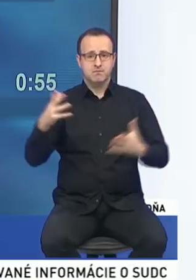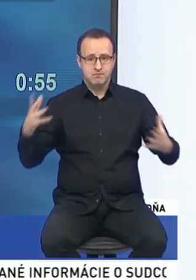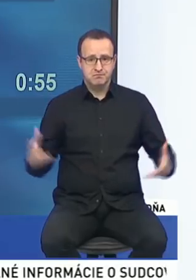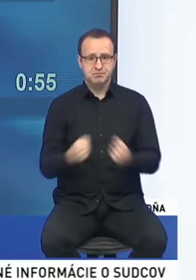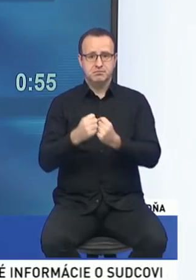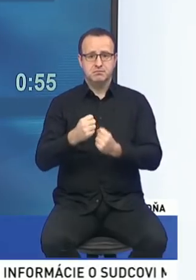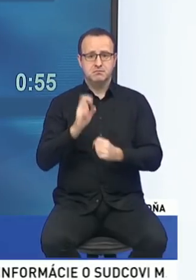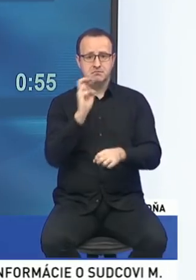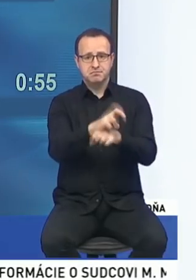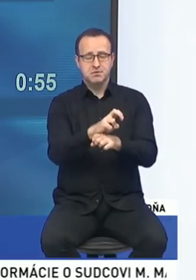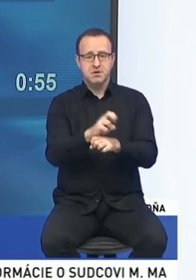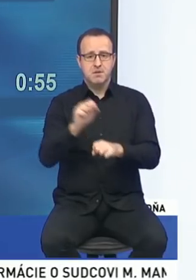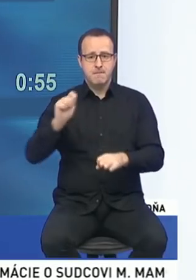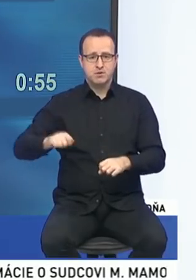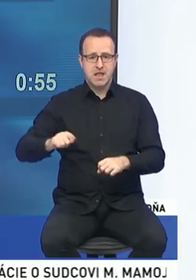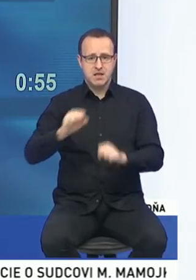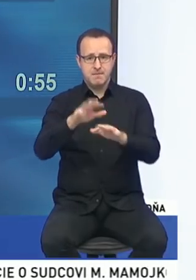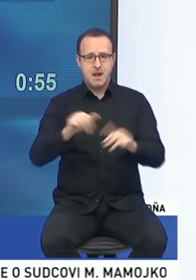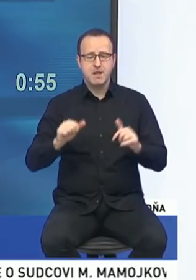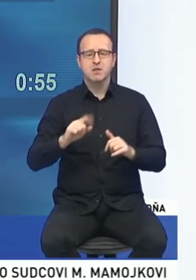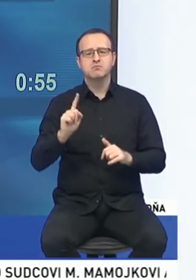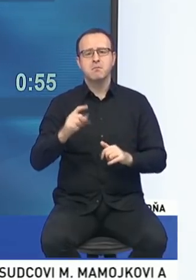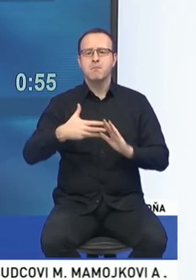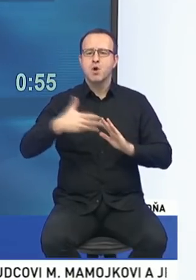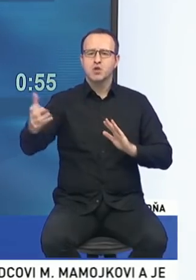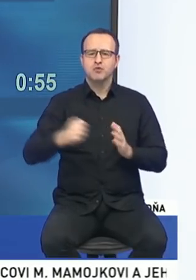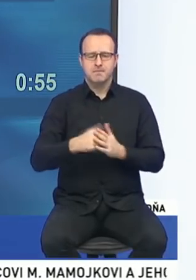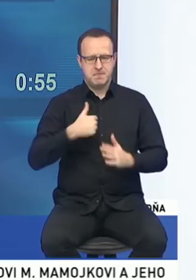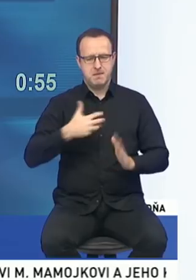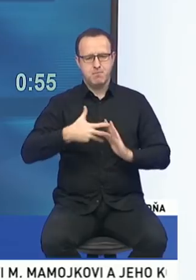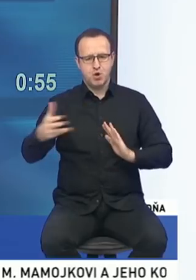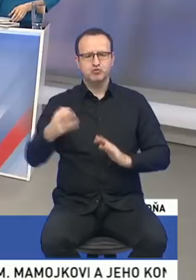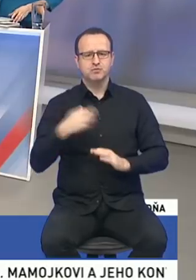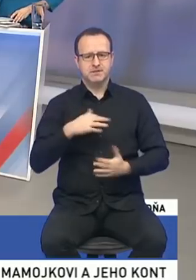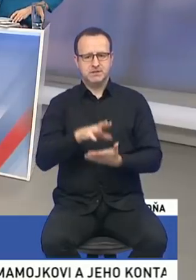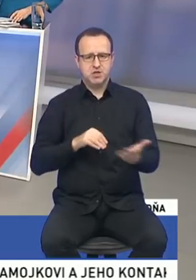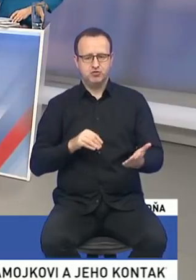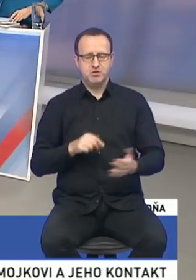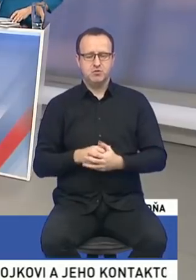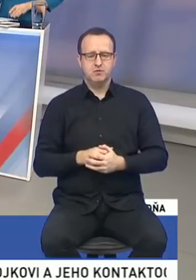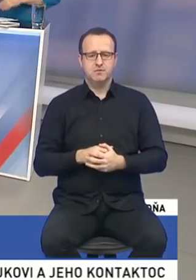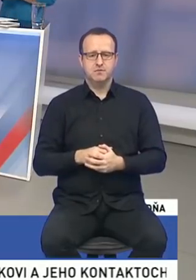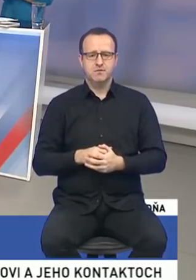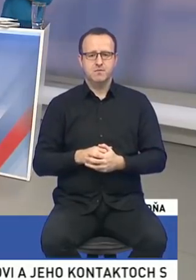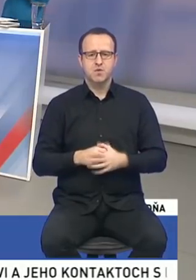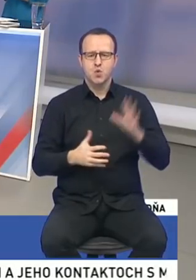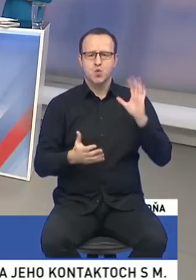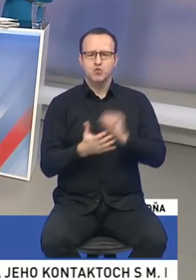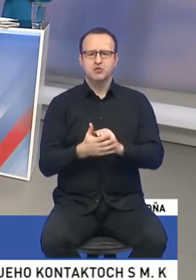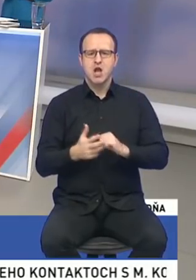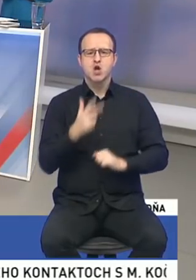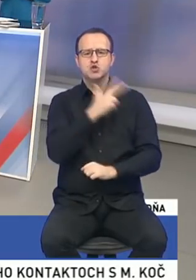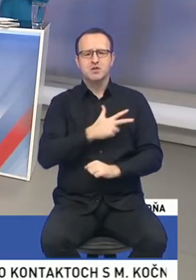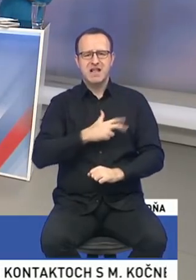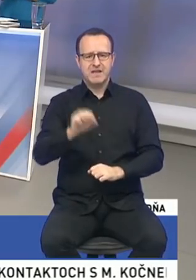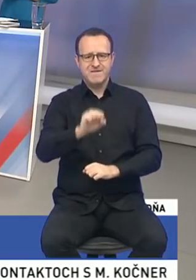poslankyne, v čom by ste pokračovali? V akých návrhoch? Ja by som určite pokračovala v tom, čom som začala. Určite by som bola v sociálnom